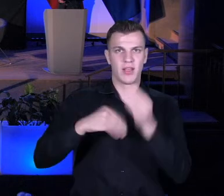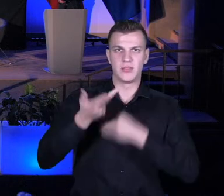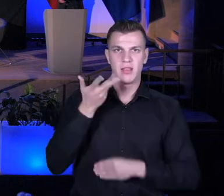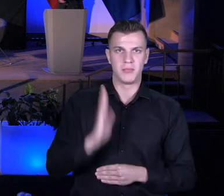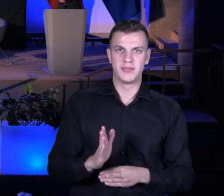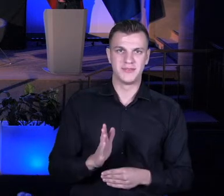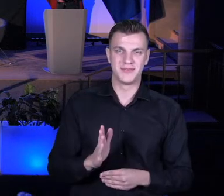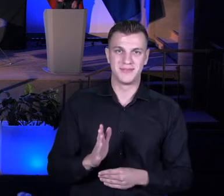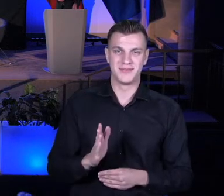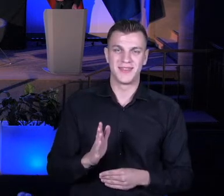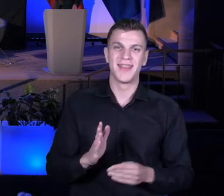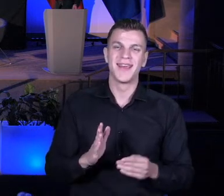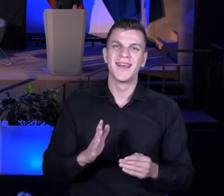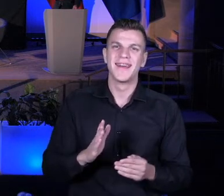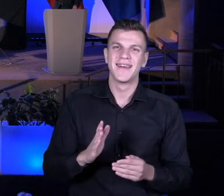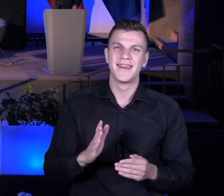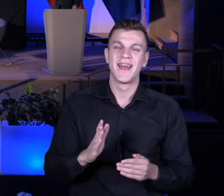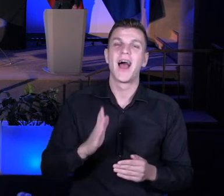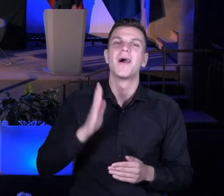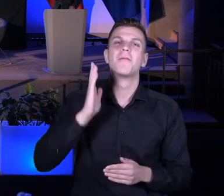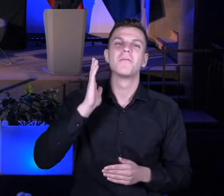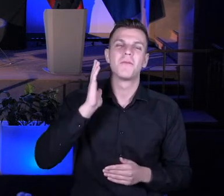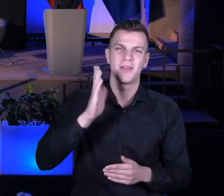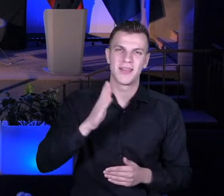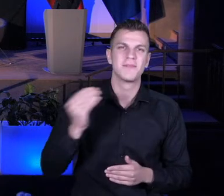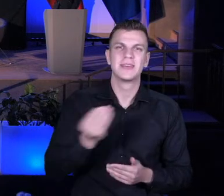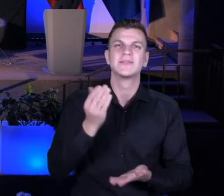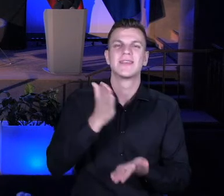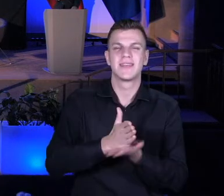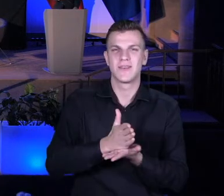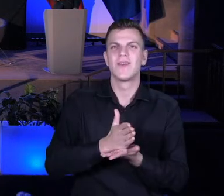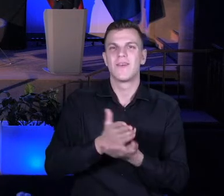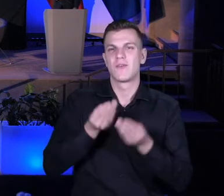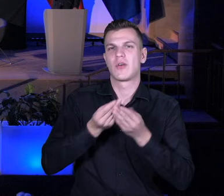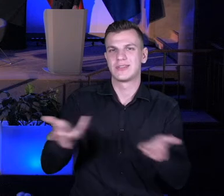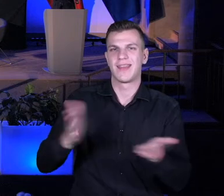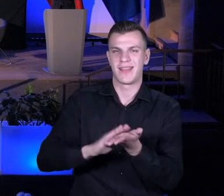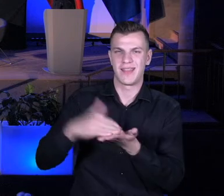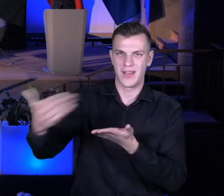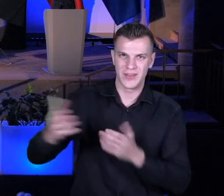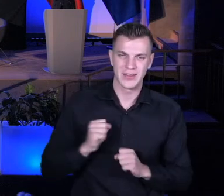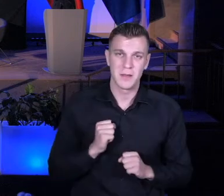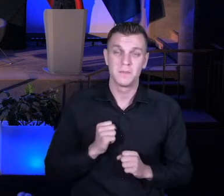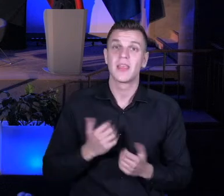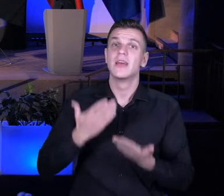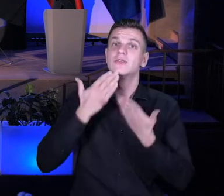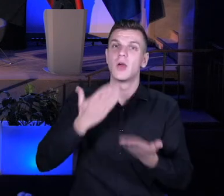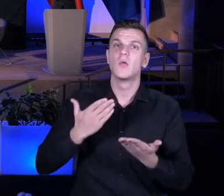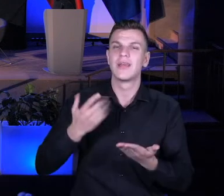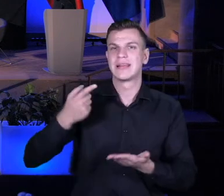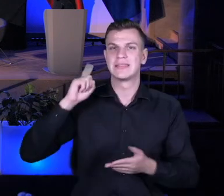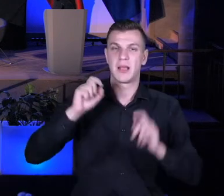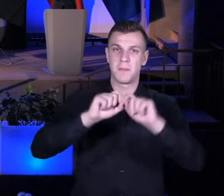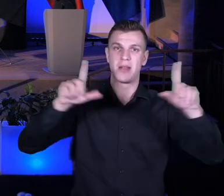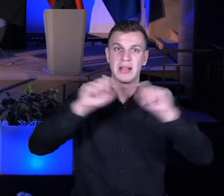dyrektorów, którzy będą odbierali tytuły szkoły dla innowatora. Dzięki Jacku za tę prezentację, bo ona też stanowi rzeczywiście